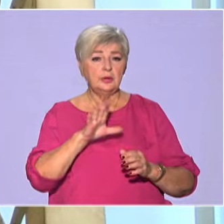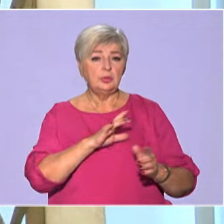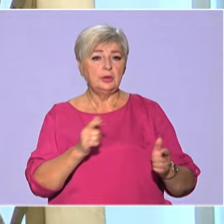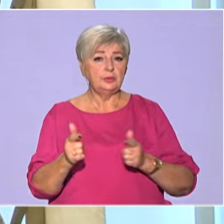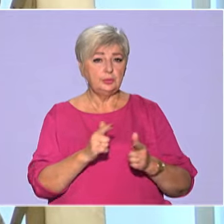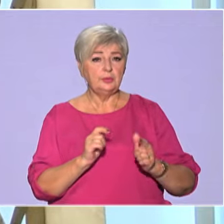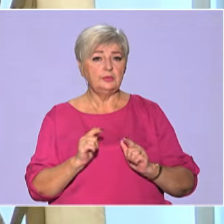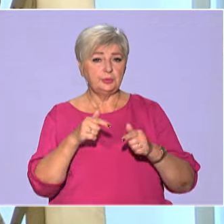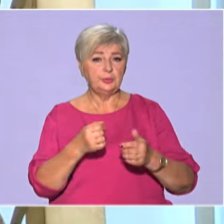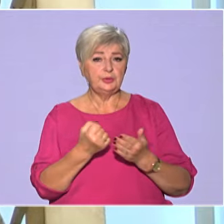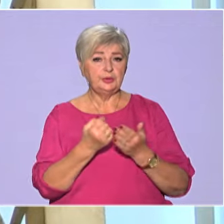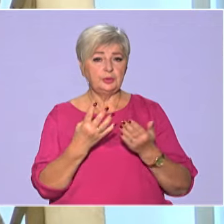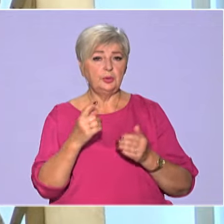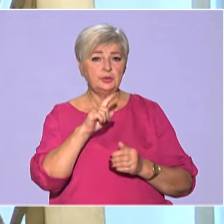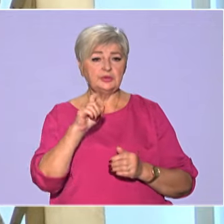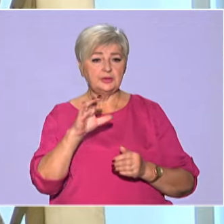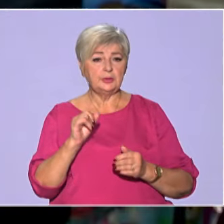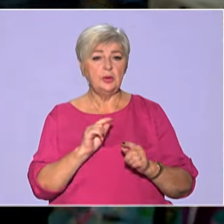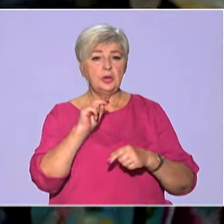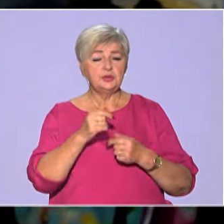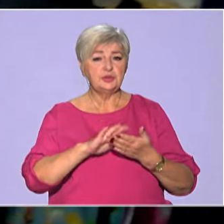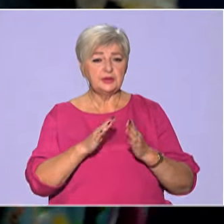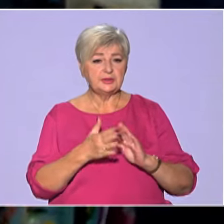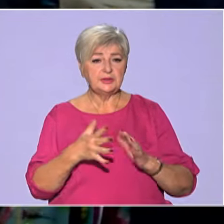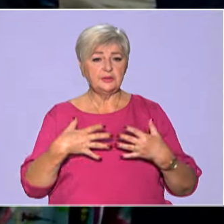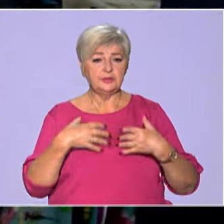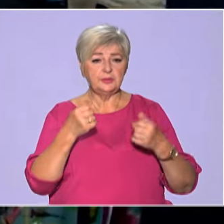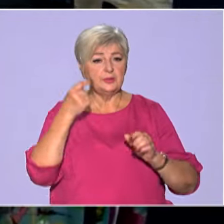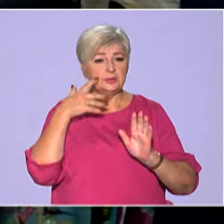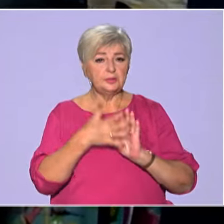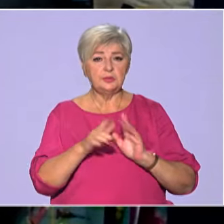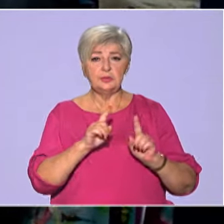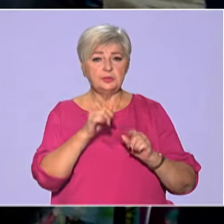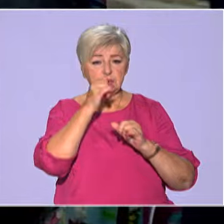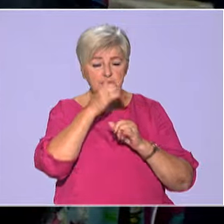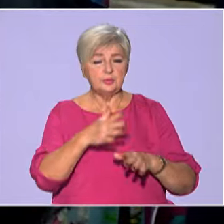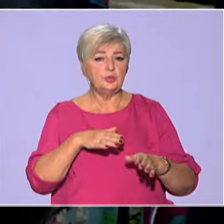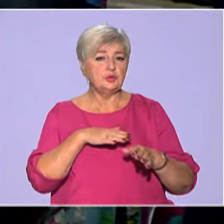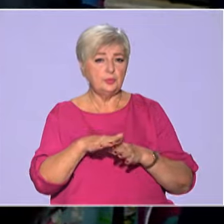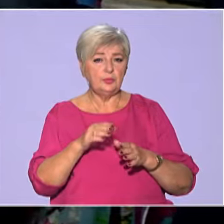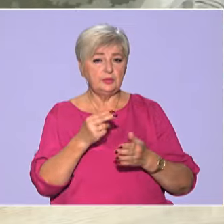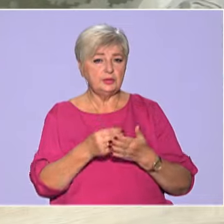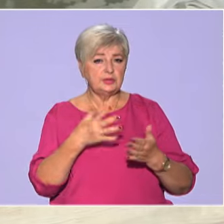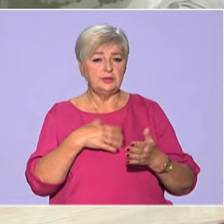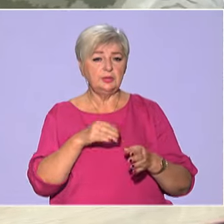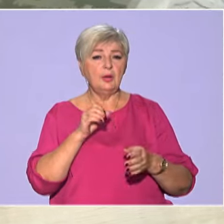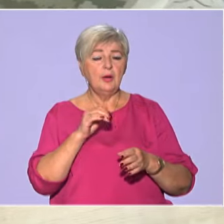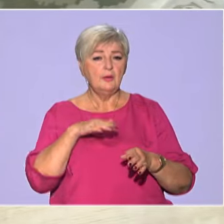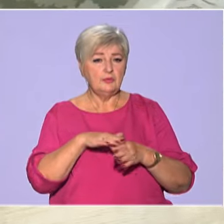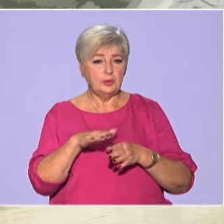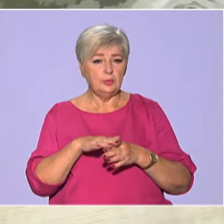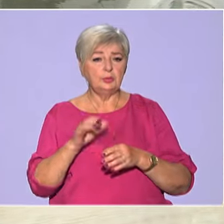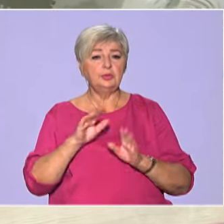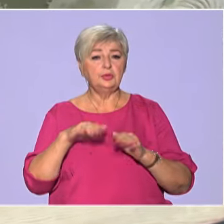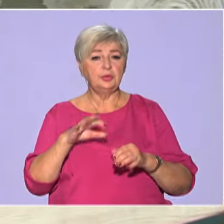Збройних сил України. Проте через стан здоров'я зрозуміла, що не зможе повноцінно виконувати військові завдання. Тоді